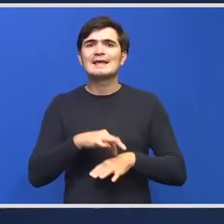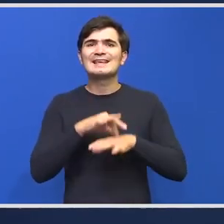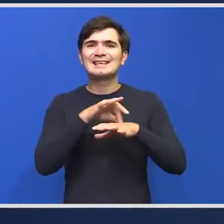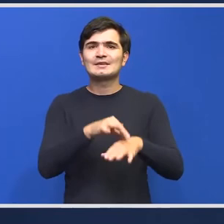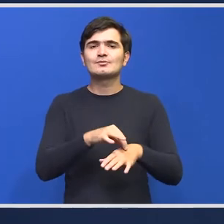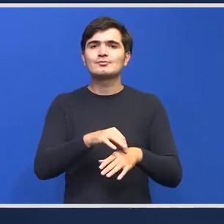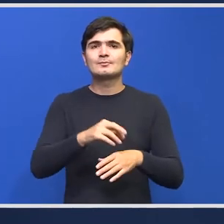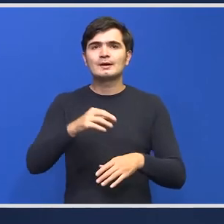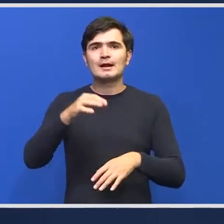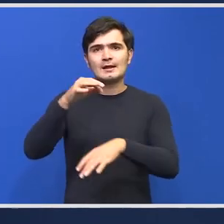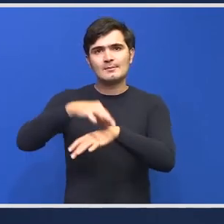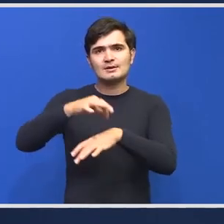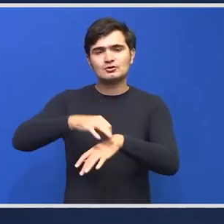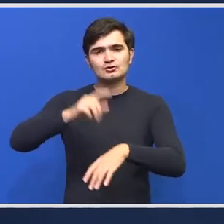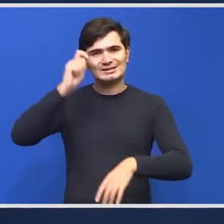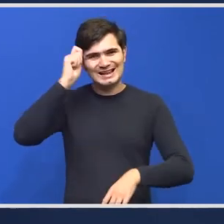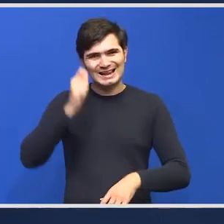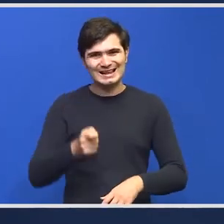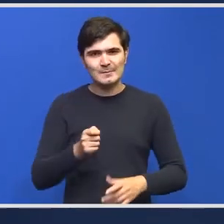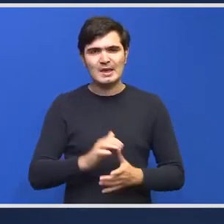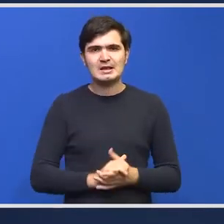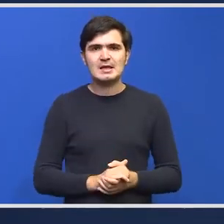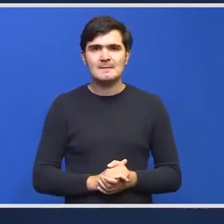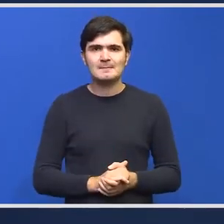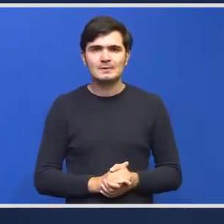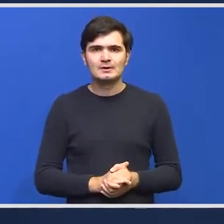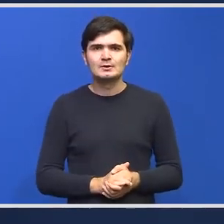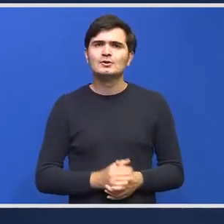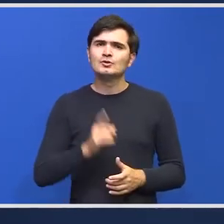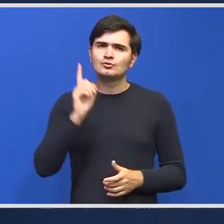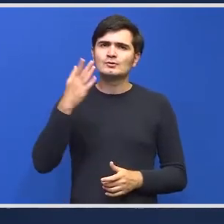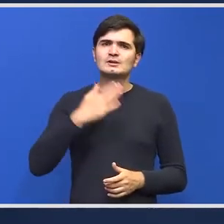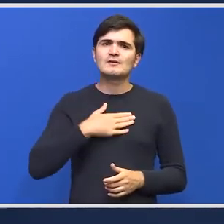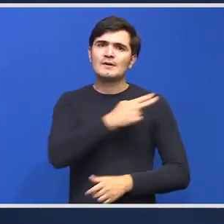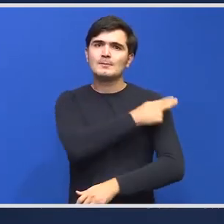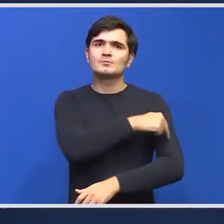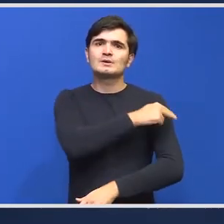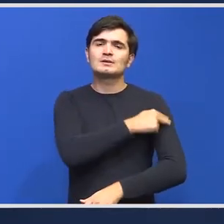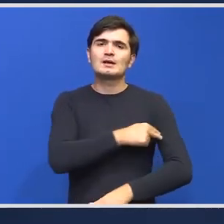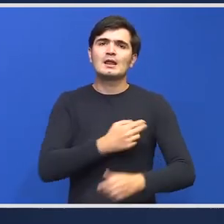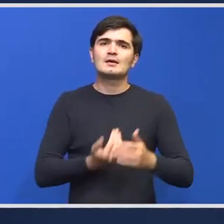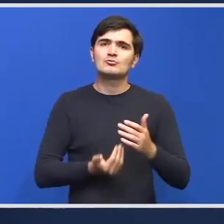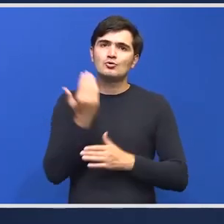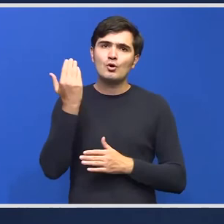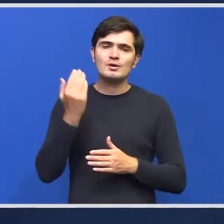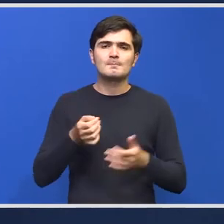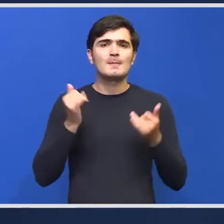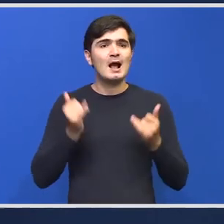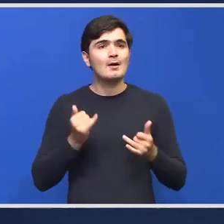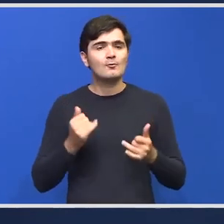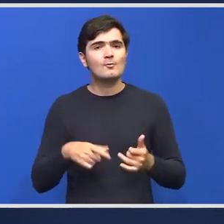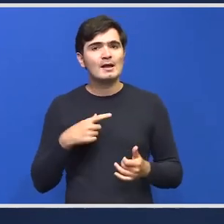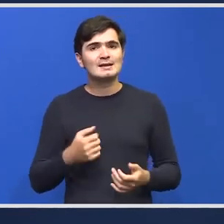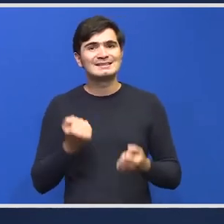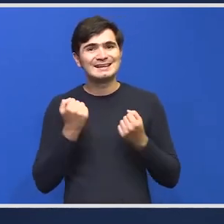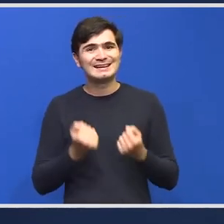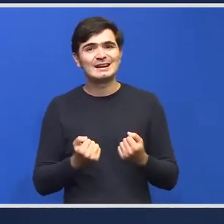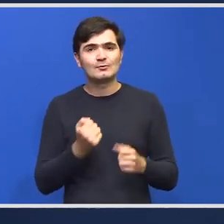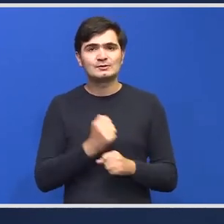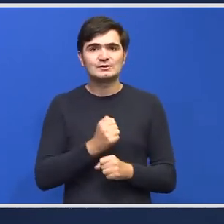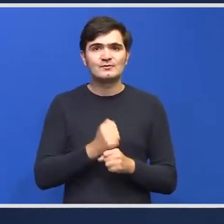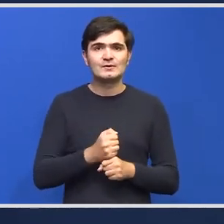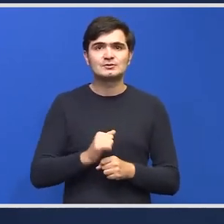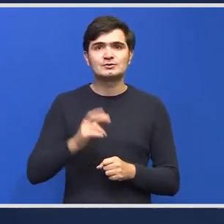să le respecte vor avea niște spitale noi pentru că acum este greu să faci și să